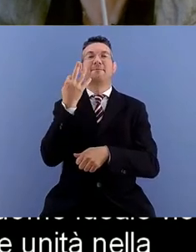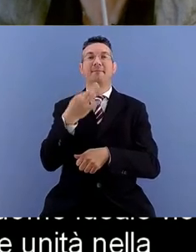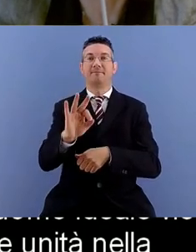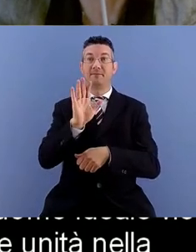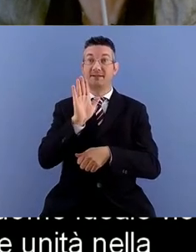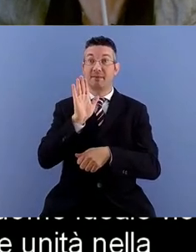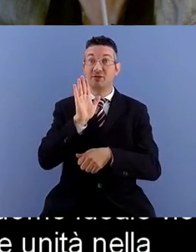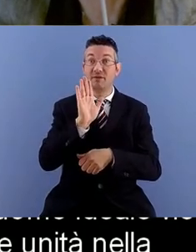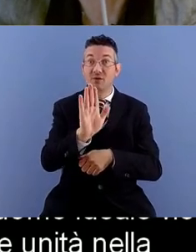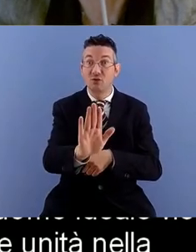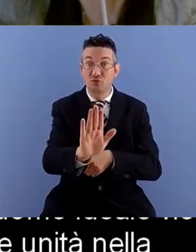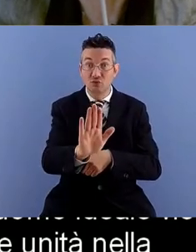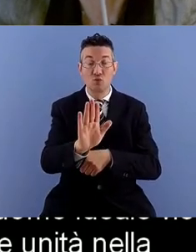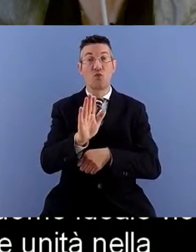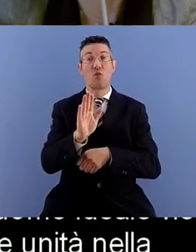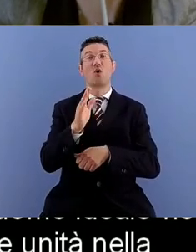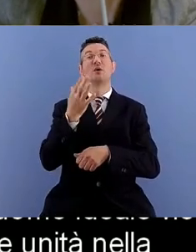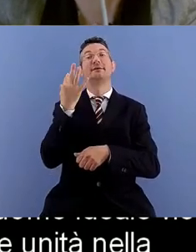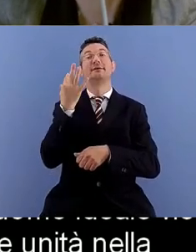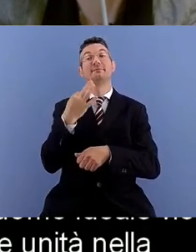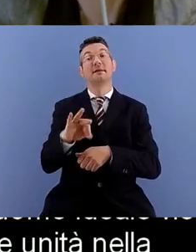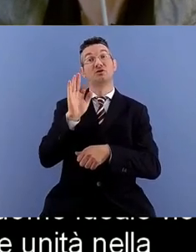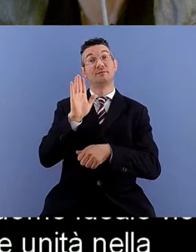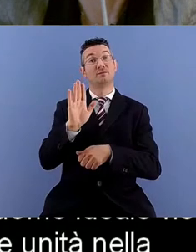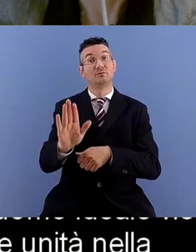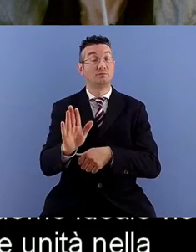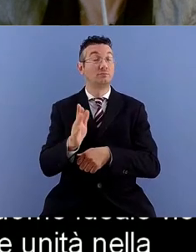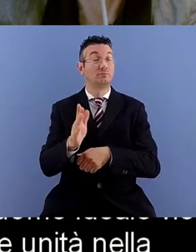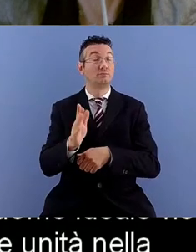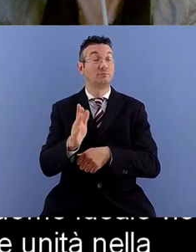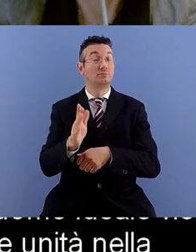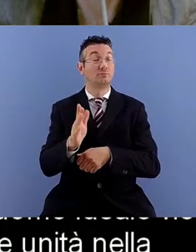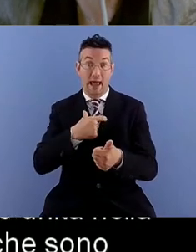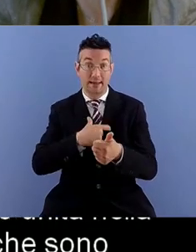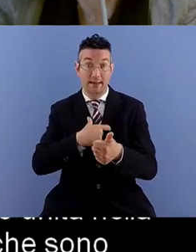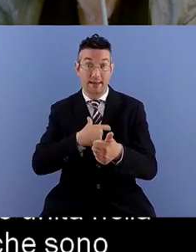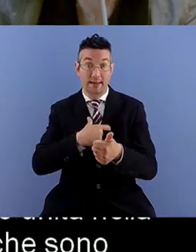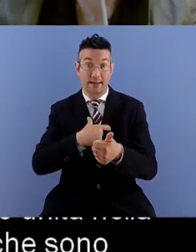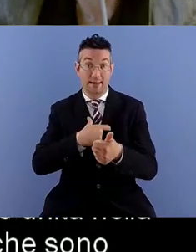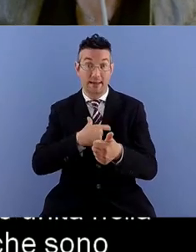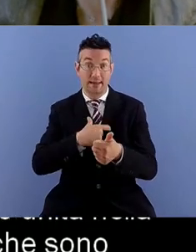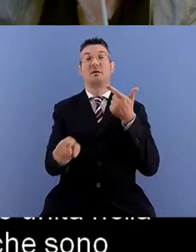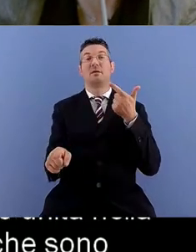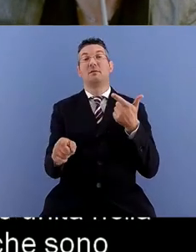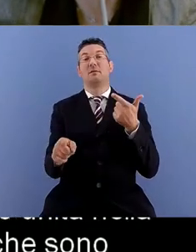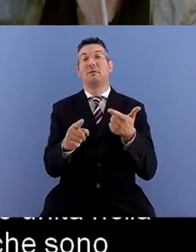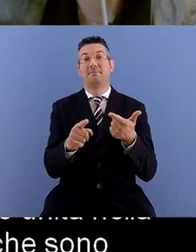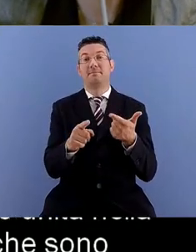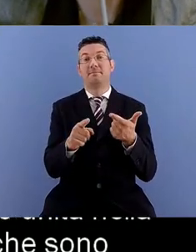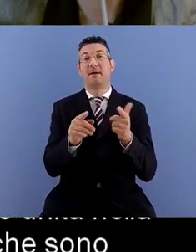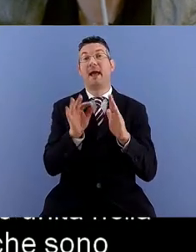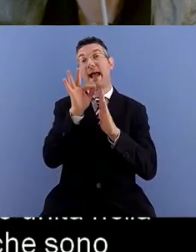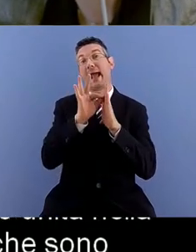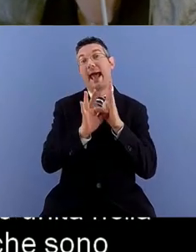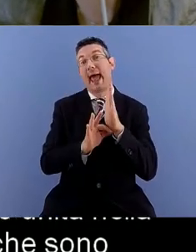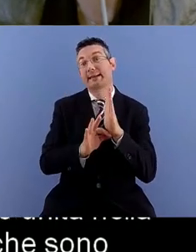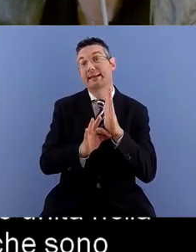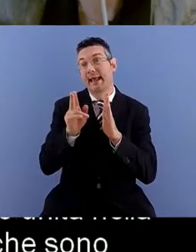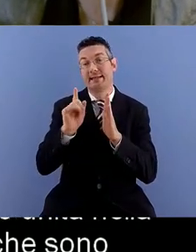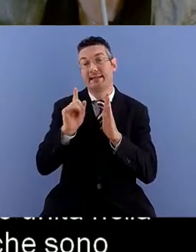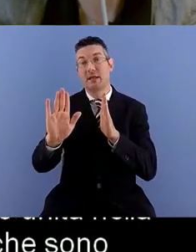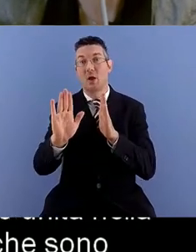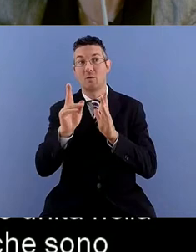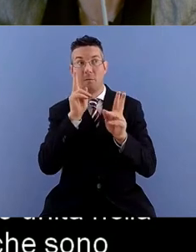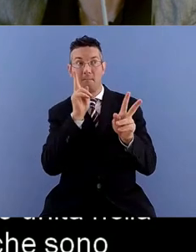che sono caratteriali ma anche sulle caratteristiche percettive proprie ma anche